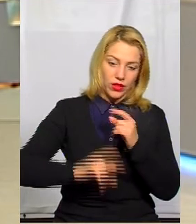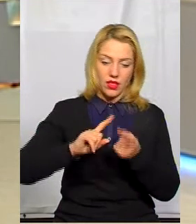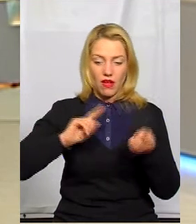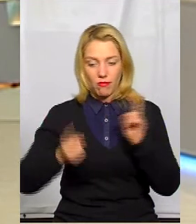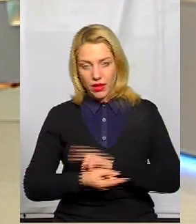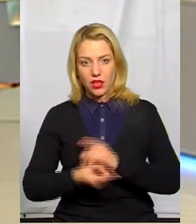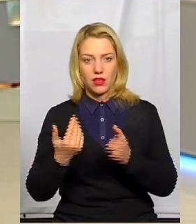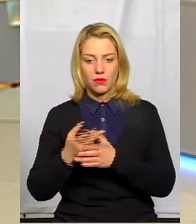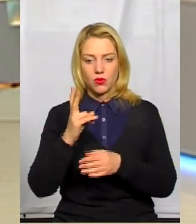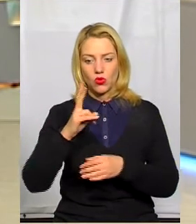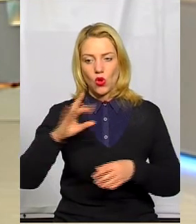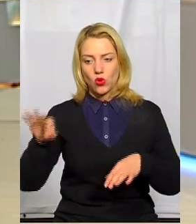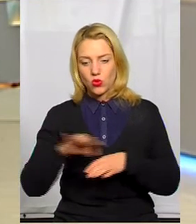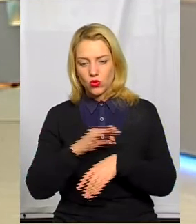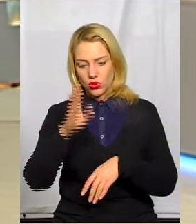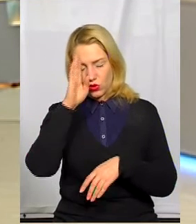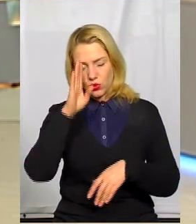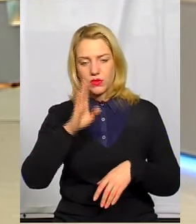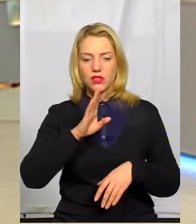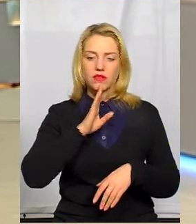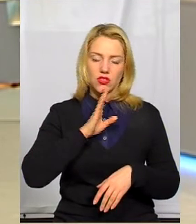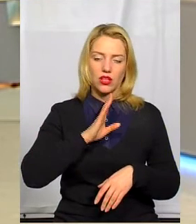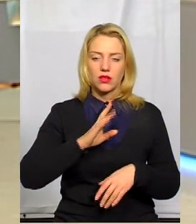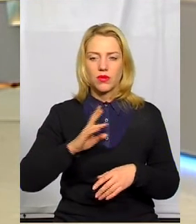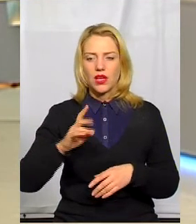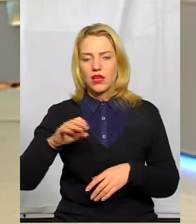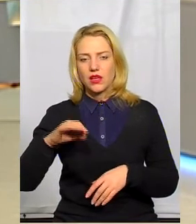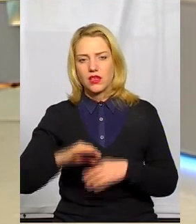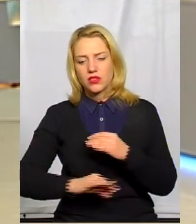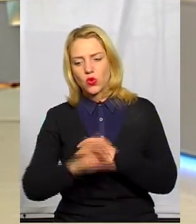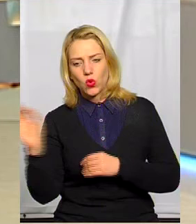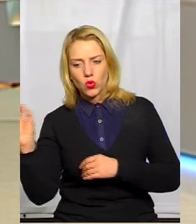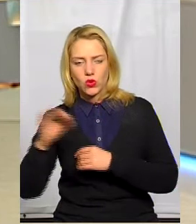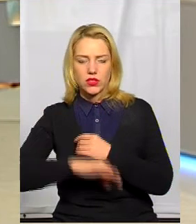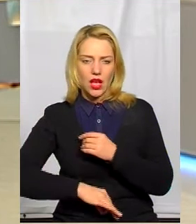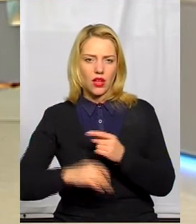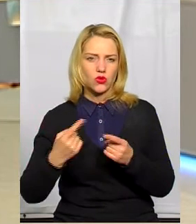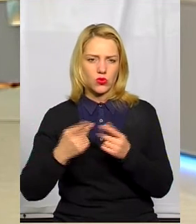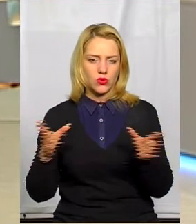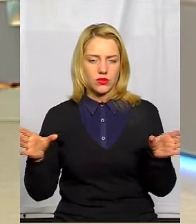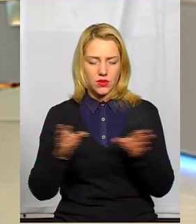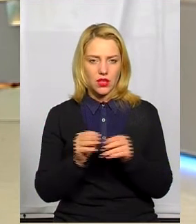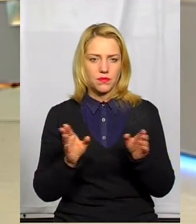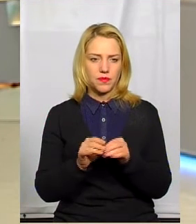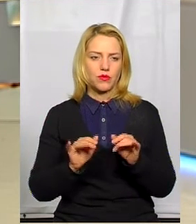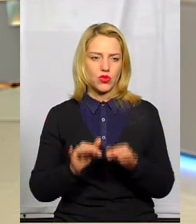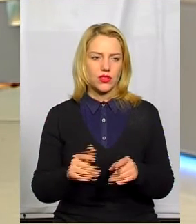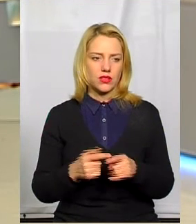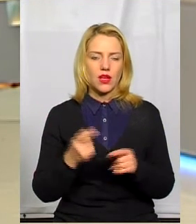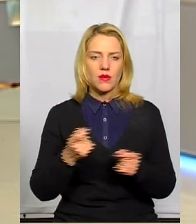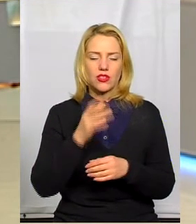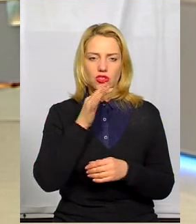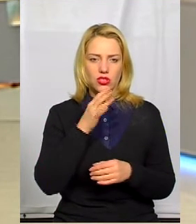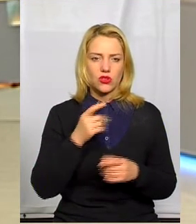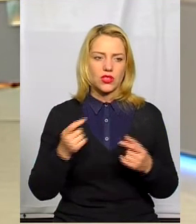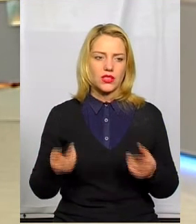там, хлопці зі Сходу, дівчатами з Заходу і навпаки, і теж він наголосив на тому, що це такий об'єднавчий процес, буквально дуже мало